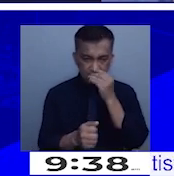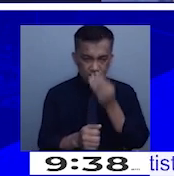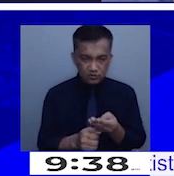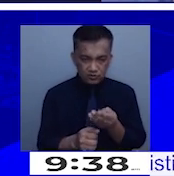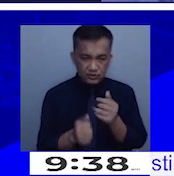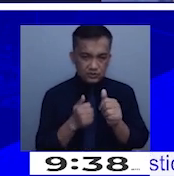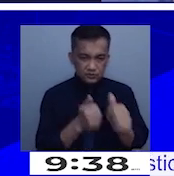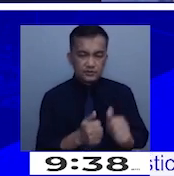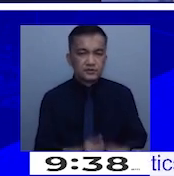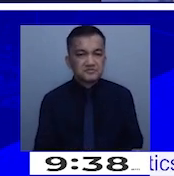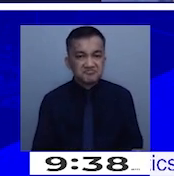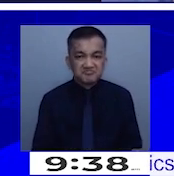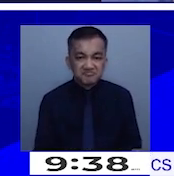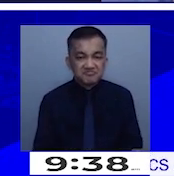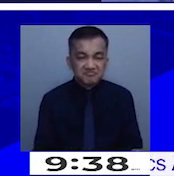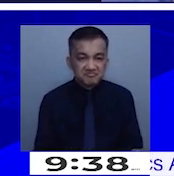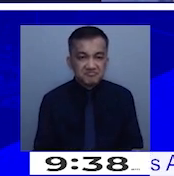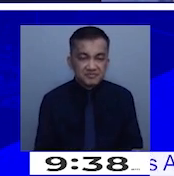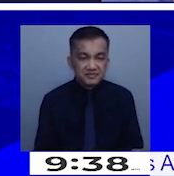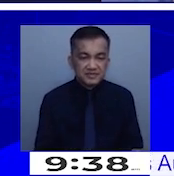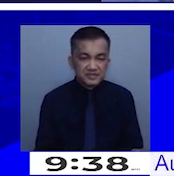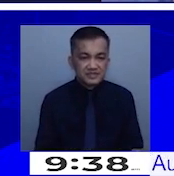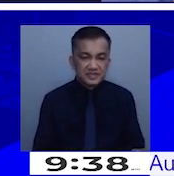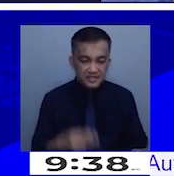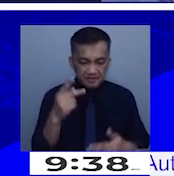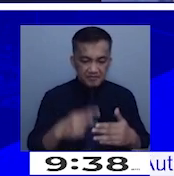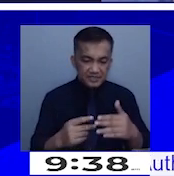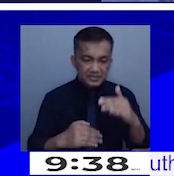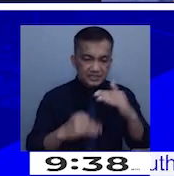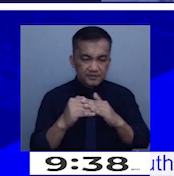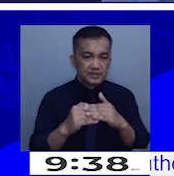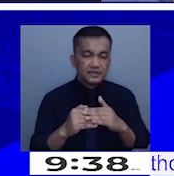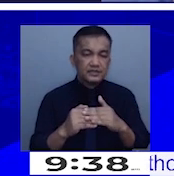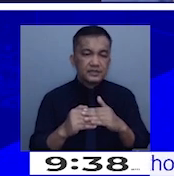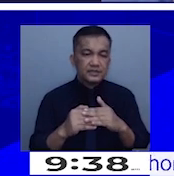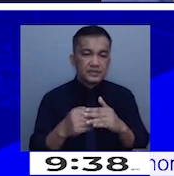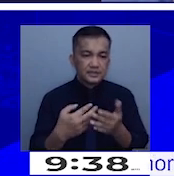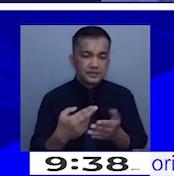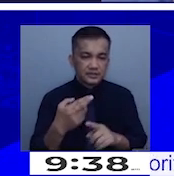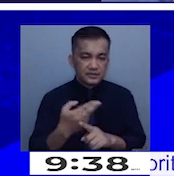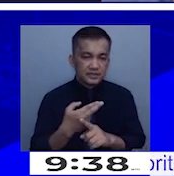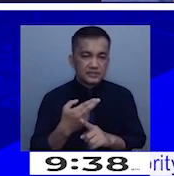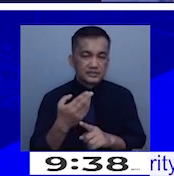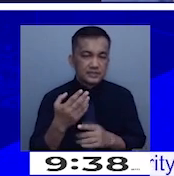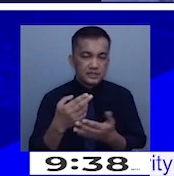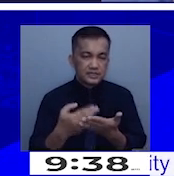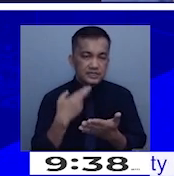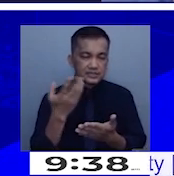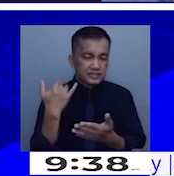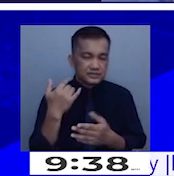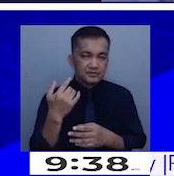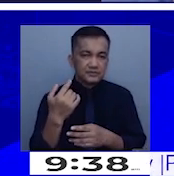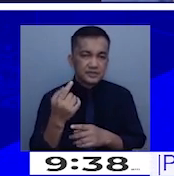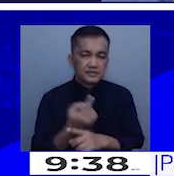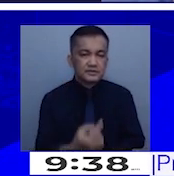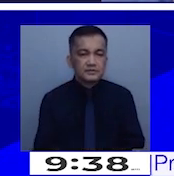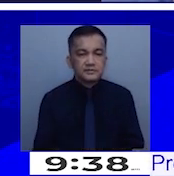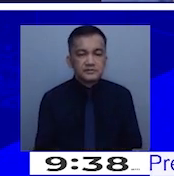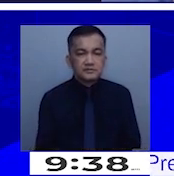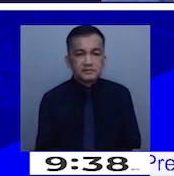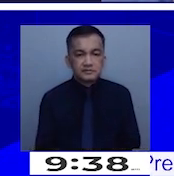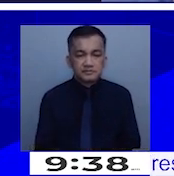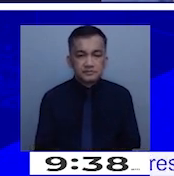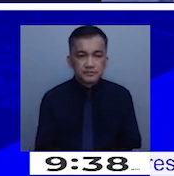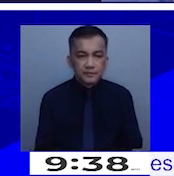sumunod doon sa price cap ng bigas last month until yesterday? Okay. Yung